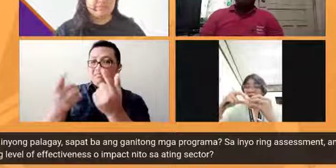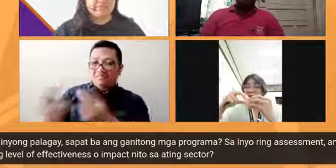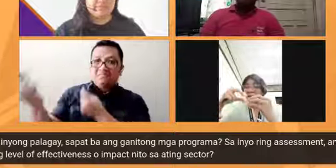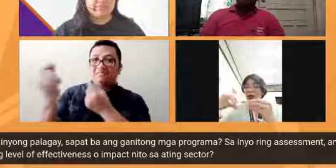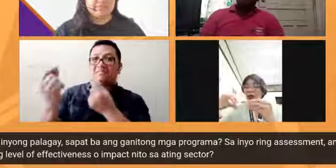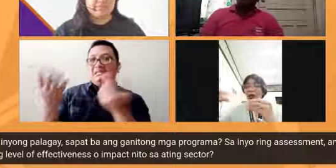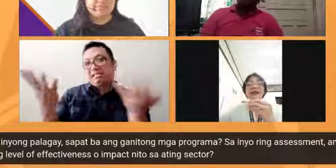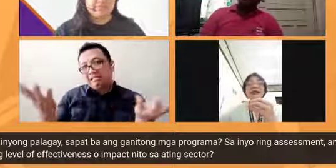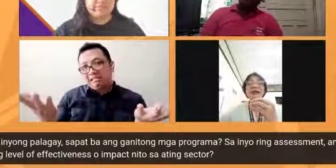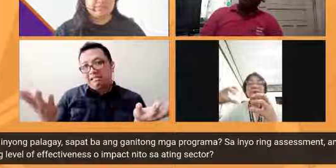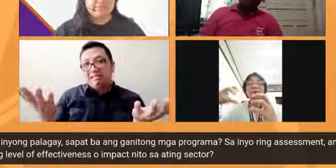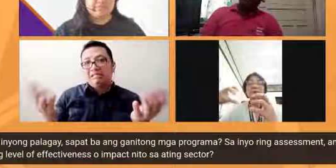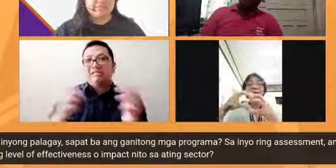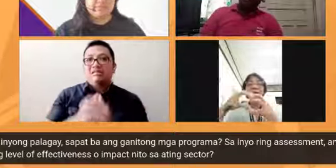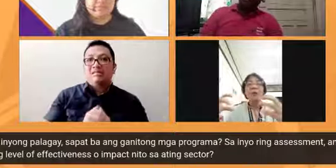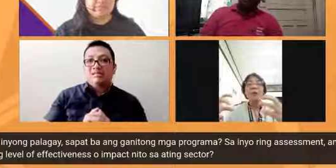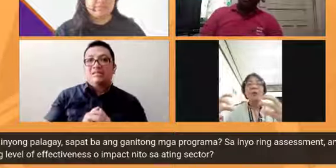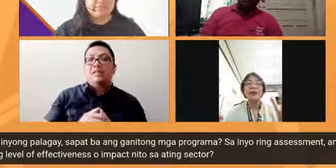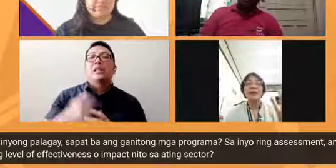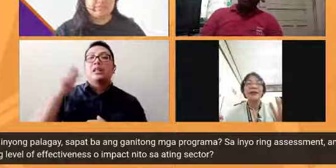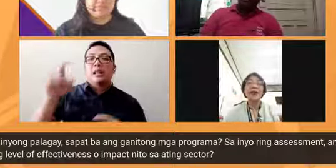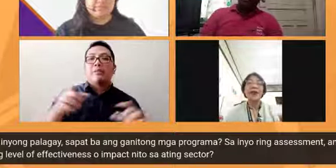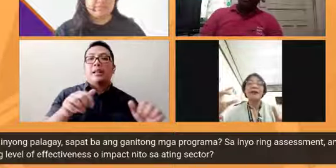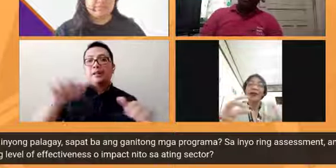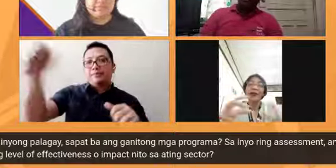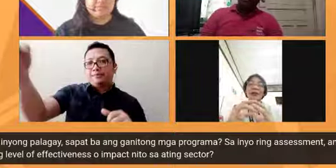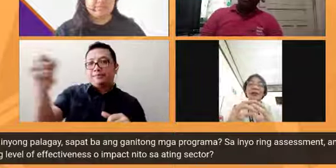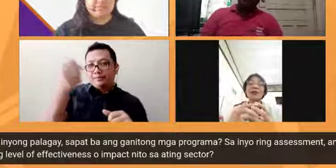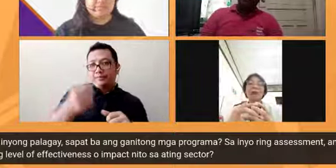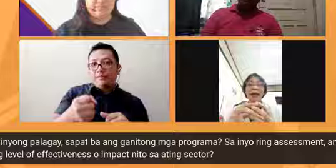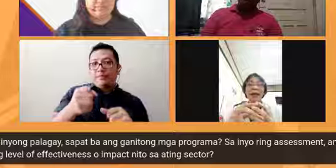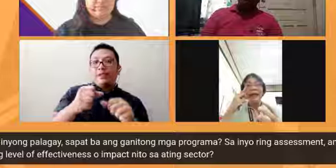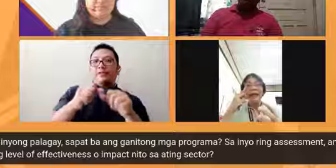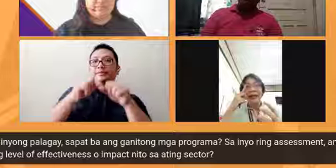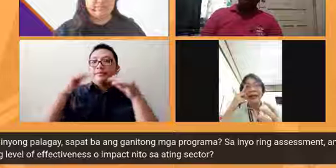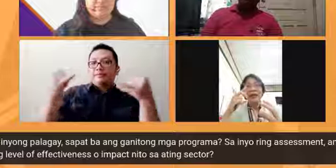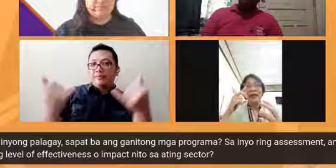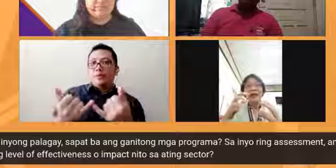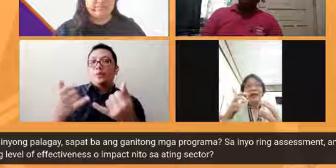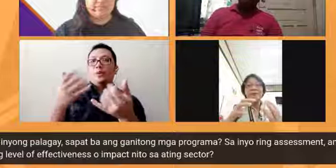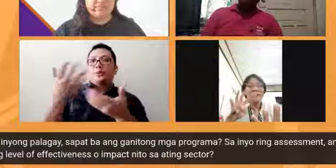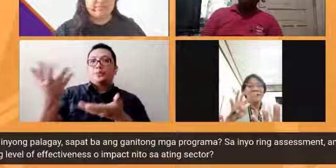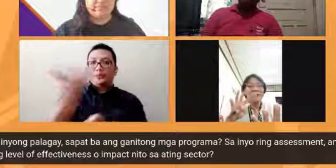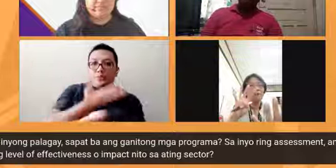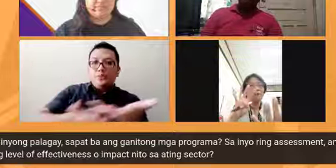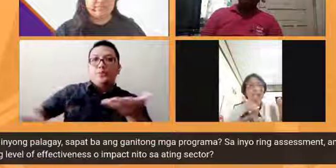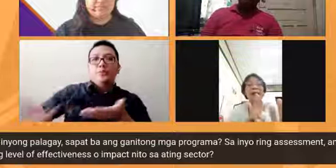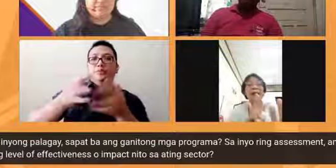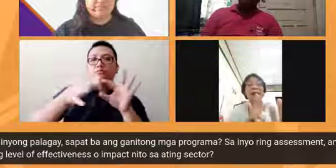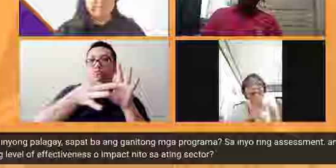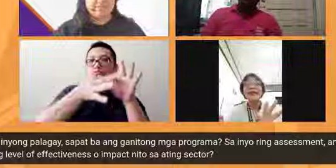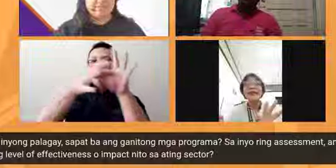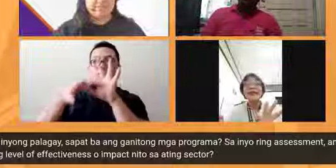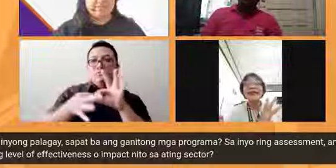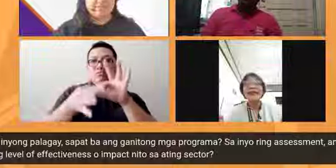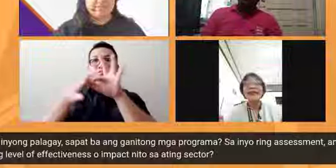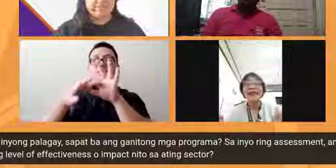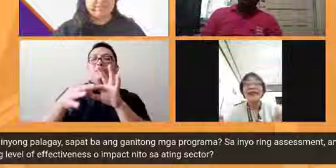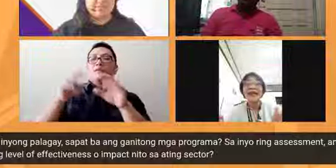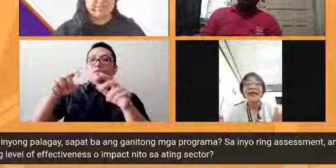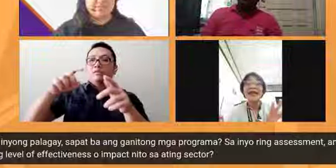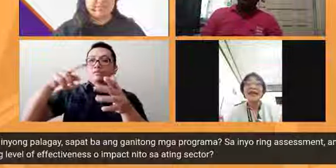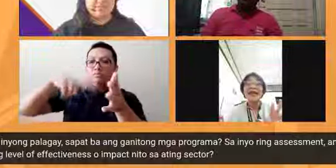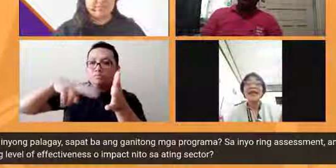may interagency collaboration din dapat nagagawin so napakahalaga na binabasa din at